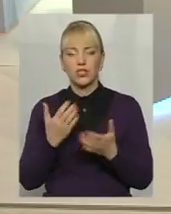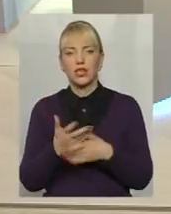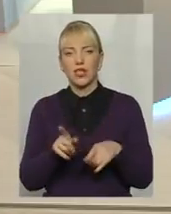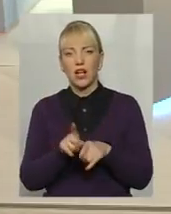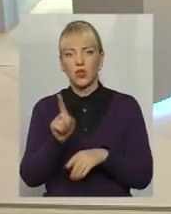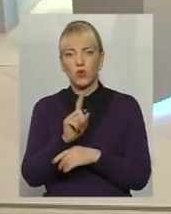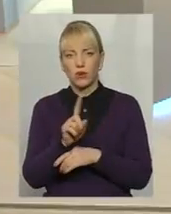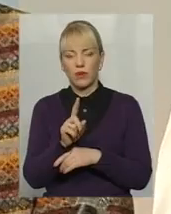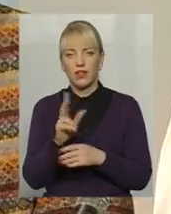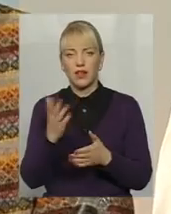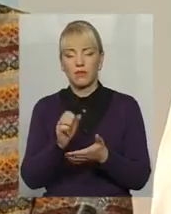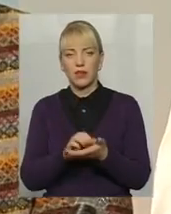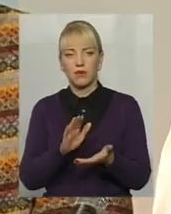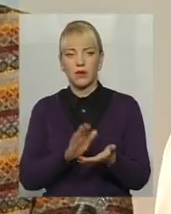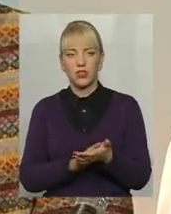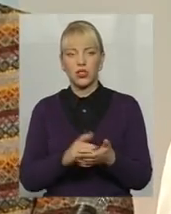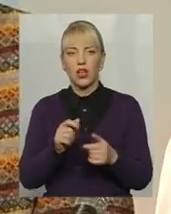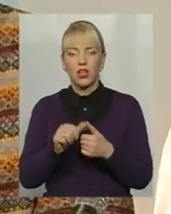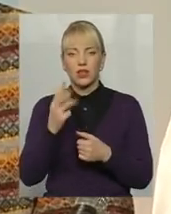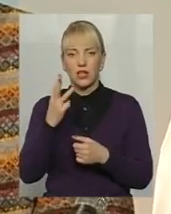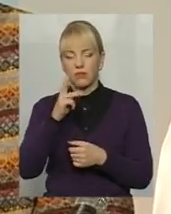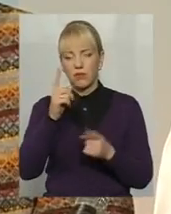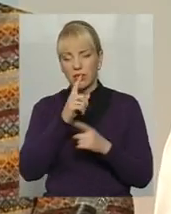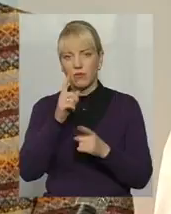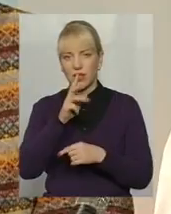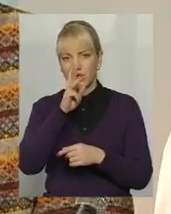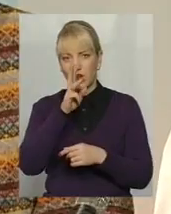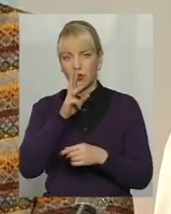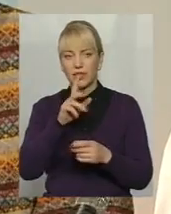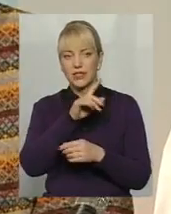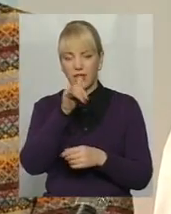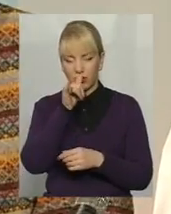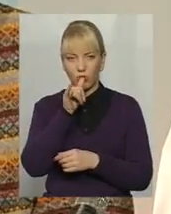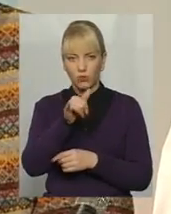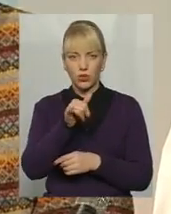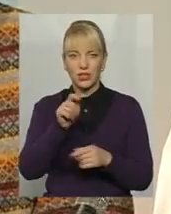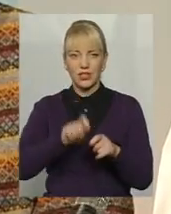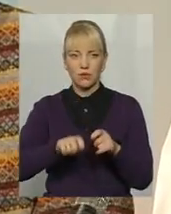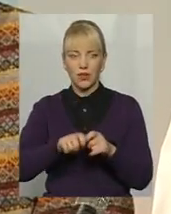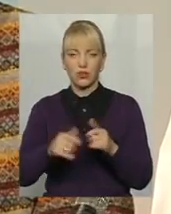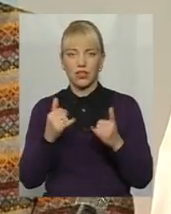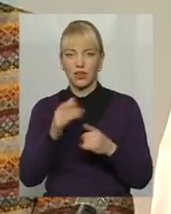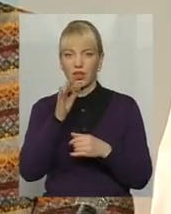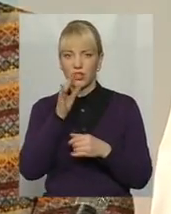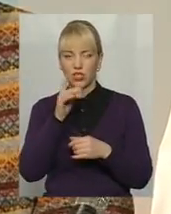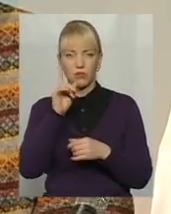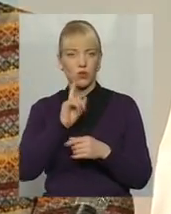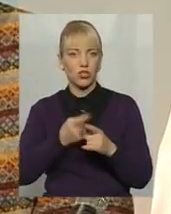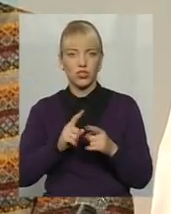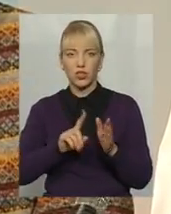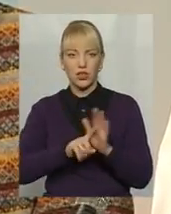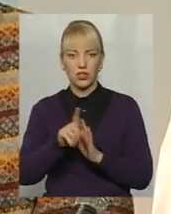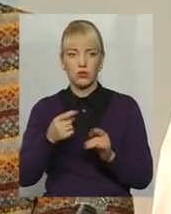така норма, якою передбачено три мінімальні заробітні плати за недопуск інспектора. На даний час, поки не вступивши, цей